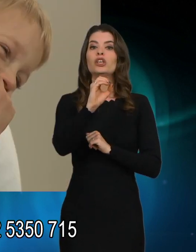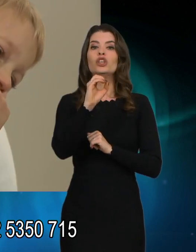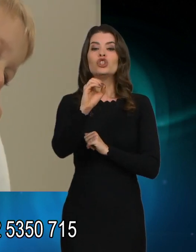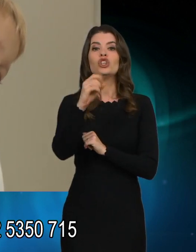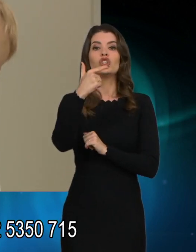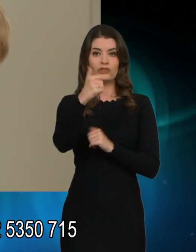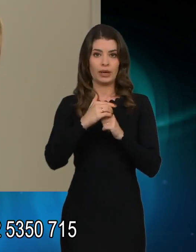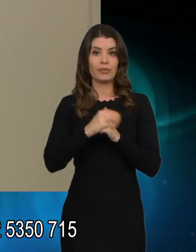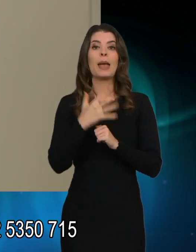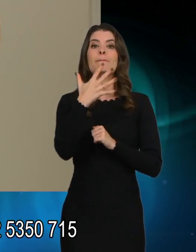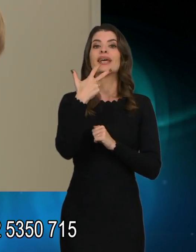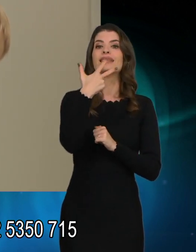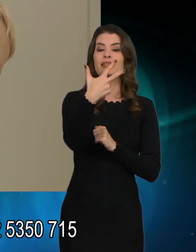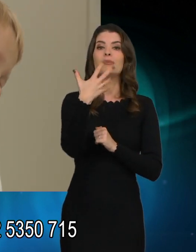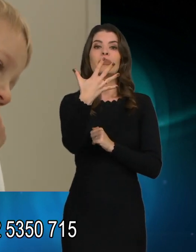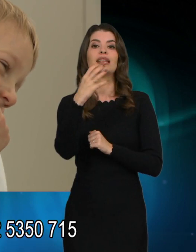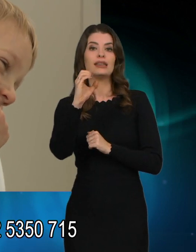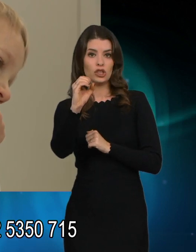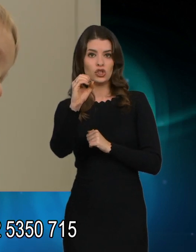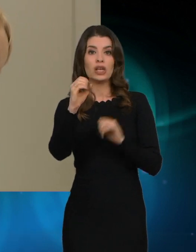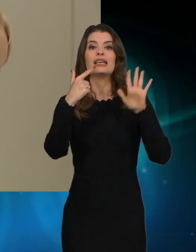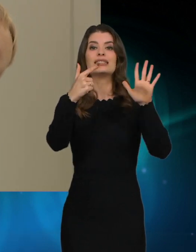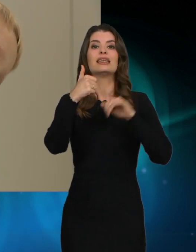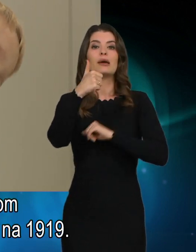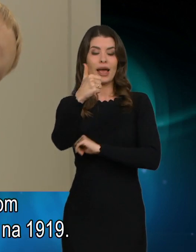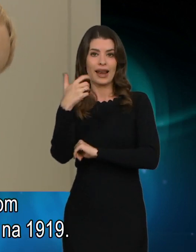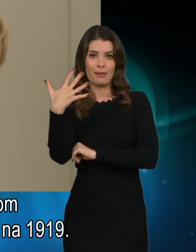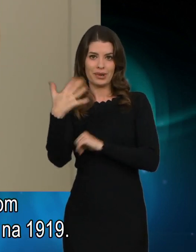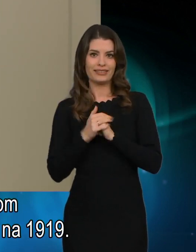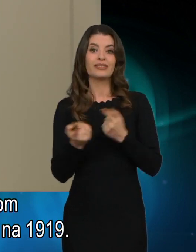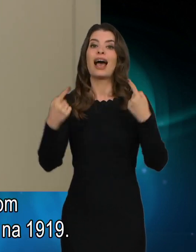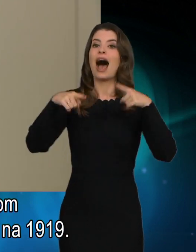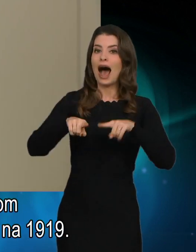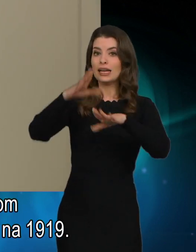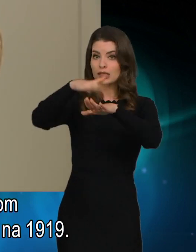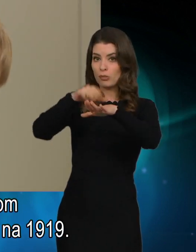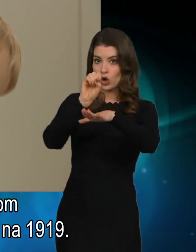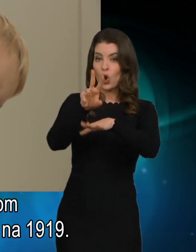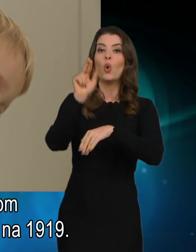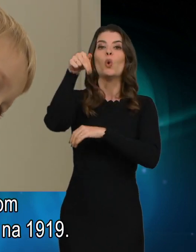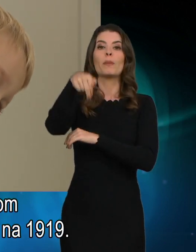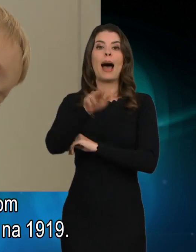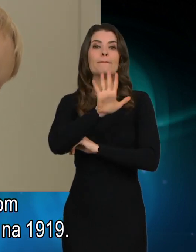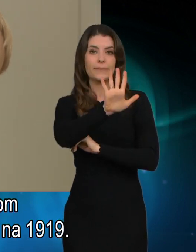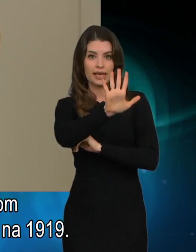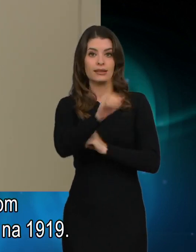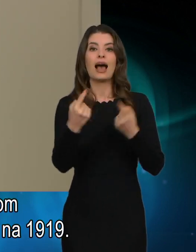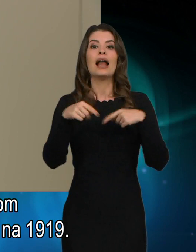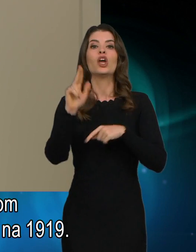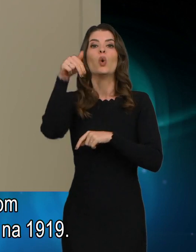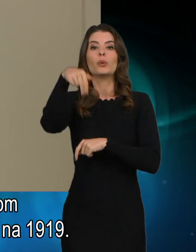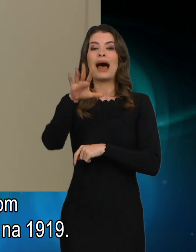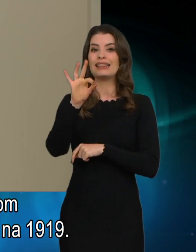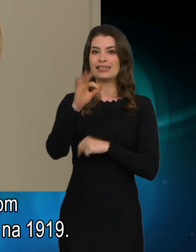-535-00-715-a. Ali s pročilom urban5-a. Ali urban10